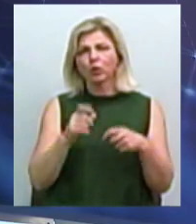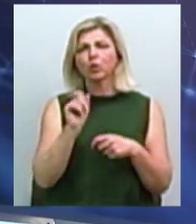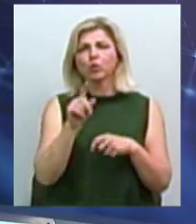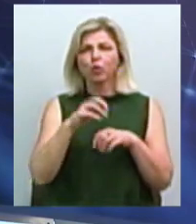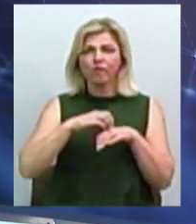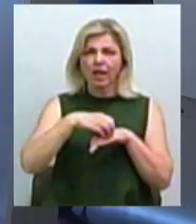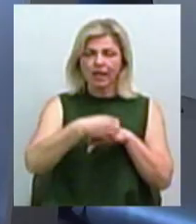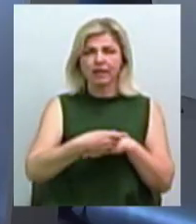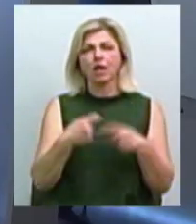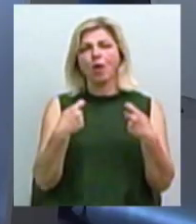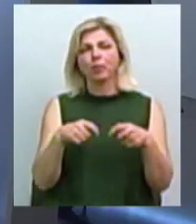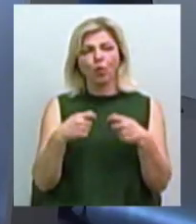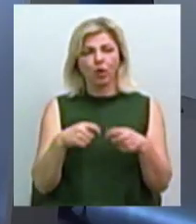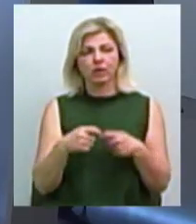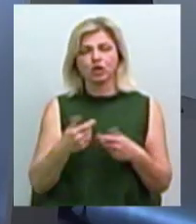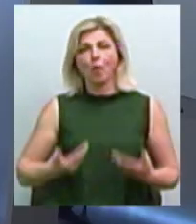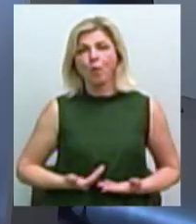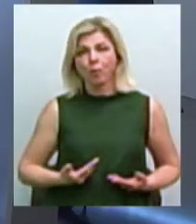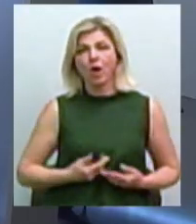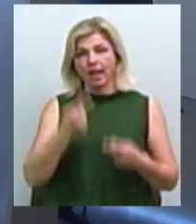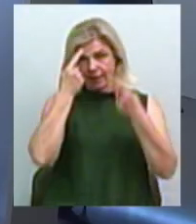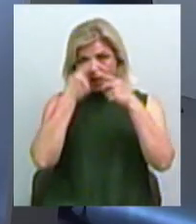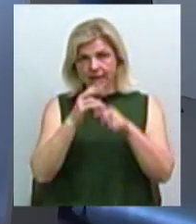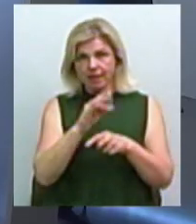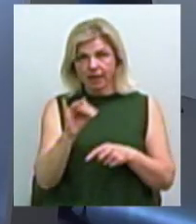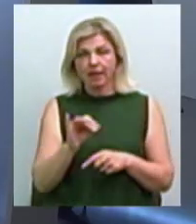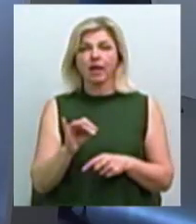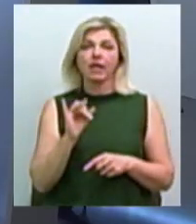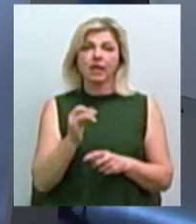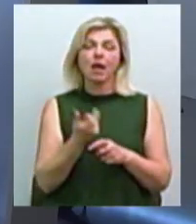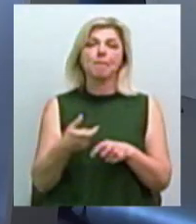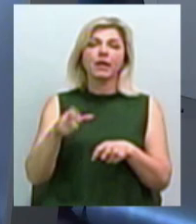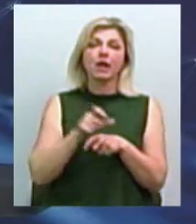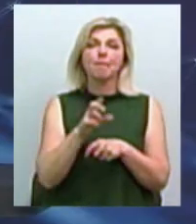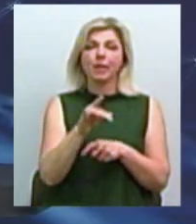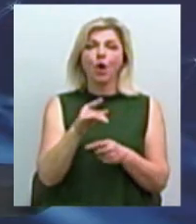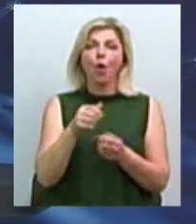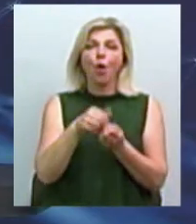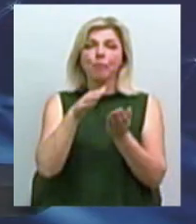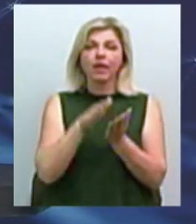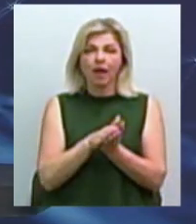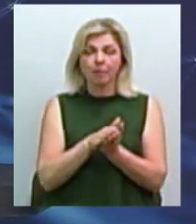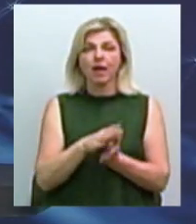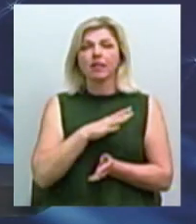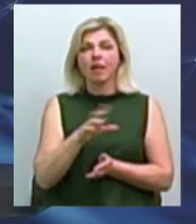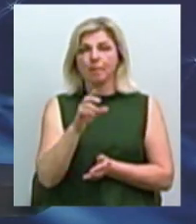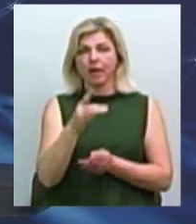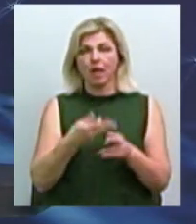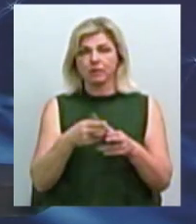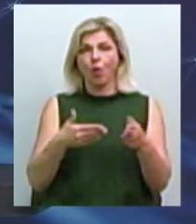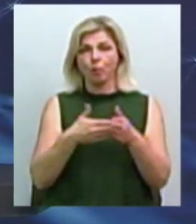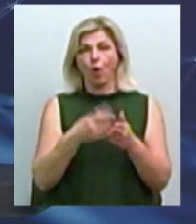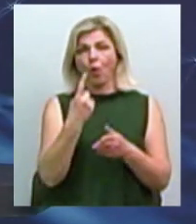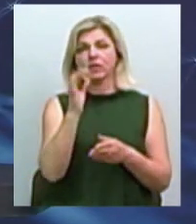виробів, продаж побутової техніки, те, що сьогодні є, і збільшили би об'єм, не було б у цього обмеження, один